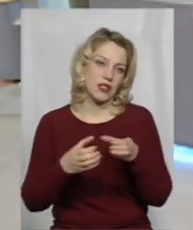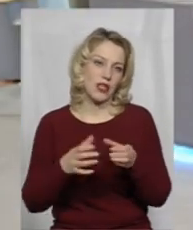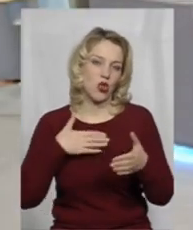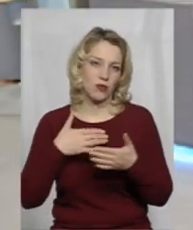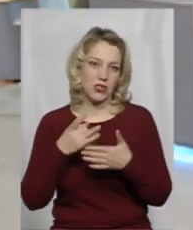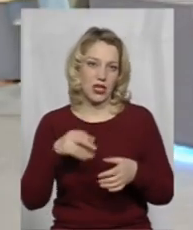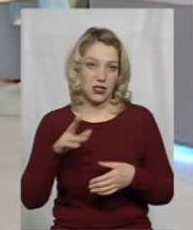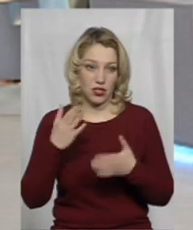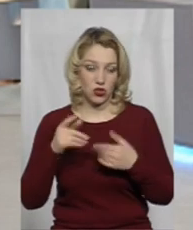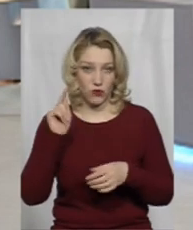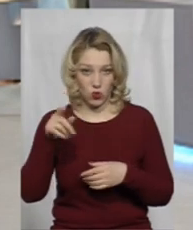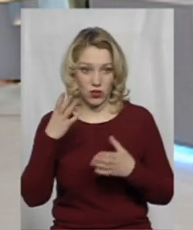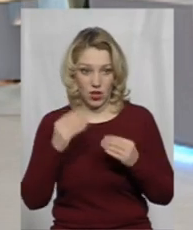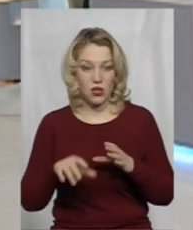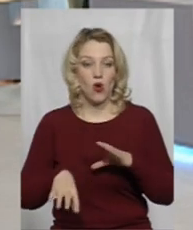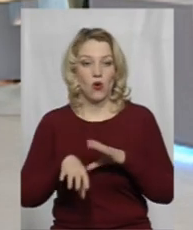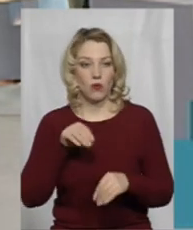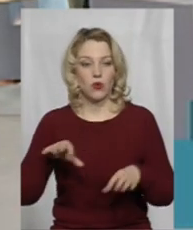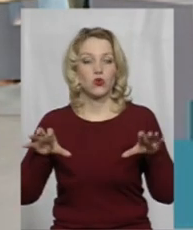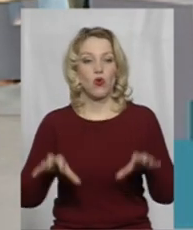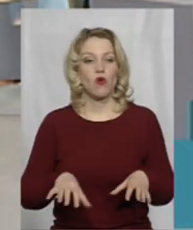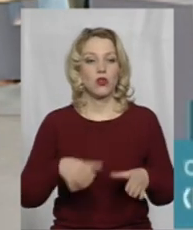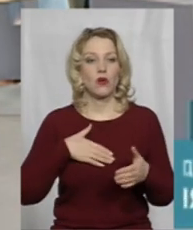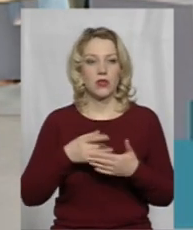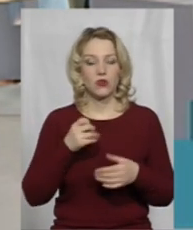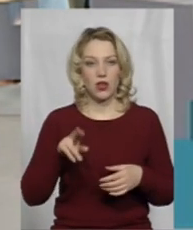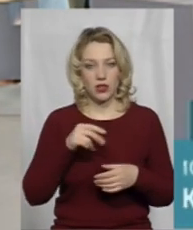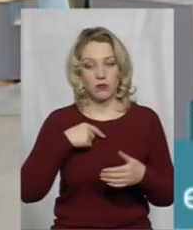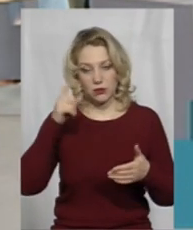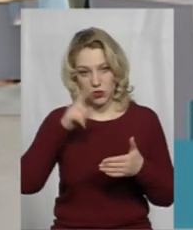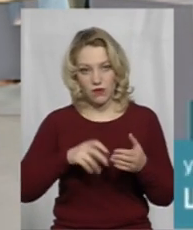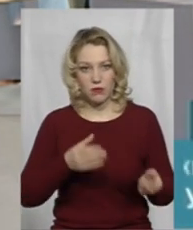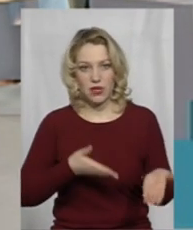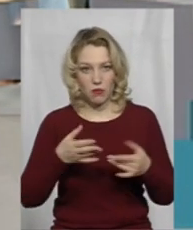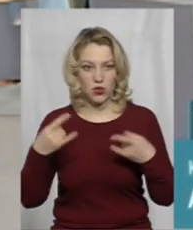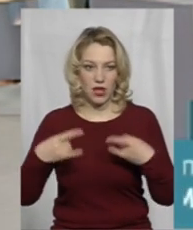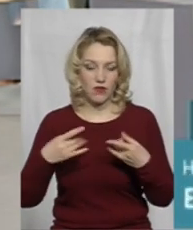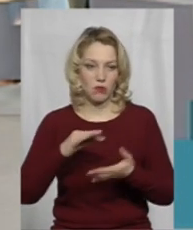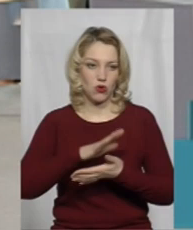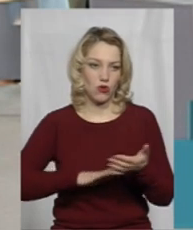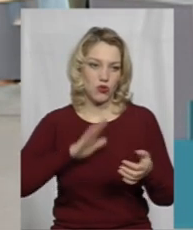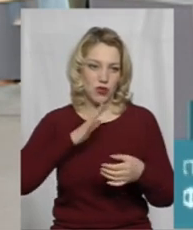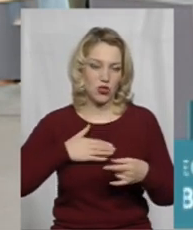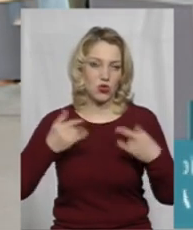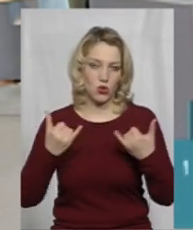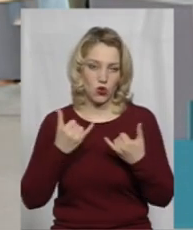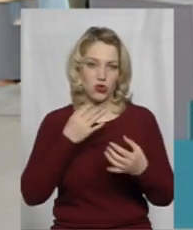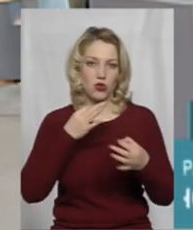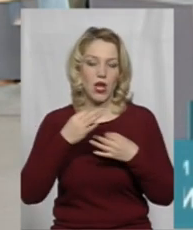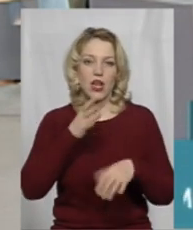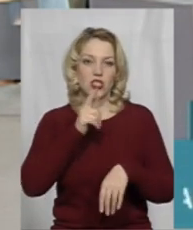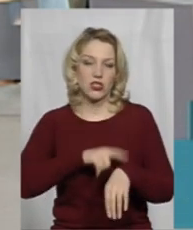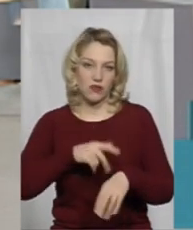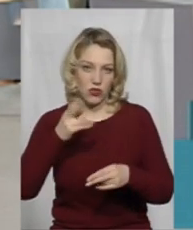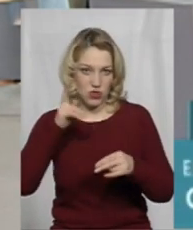ради. Ну, і якщо в той день оберуть вже голову громадської ради, ми, сподіваємо, не запросимо на ефір і продовжимо нашу сьогоднішню розмову. А час